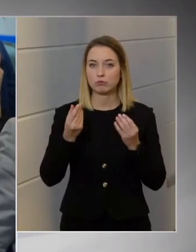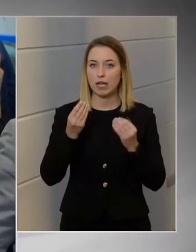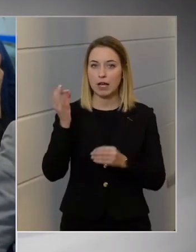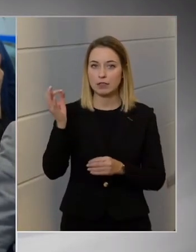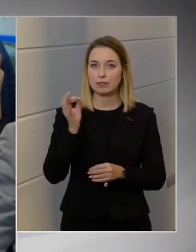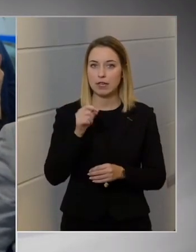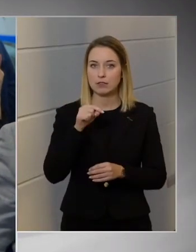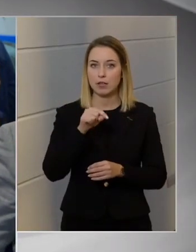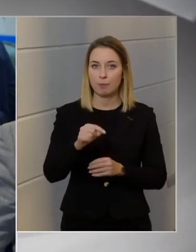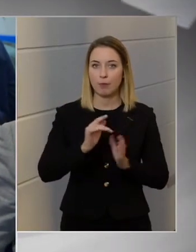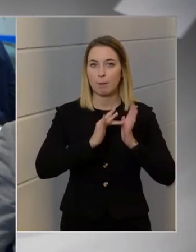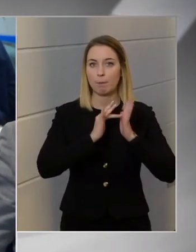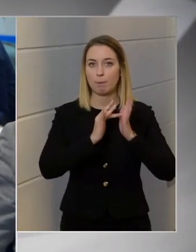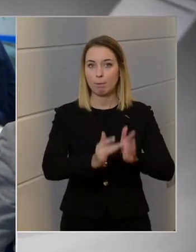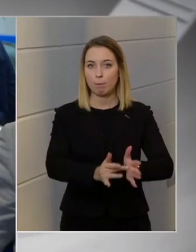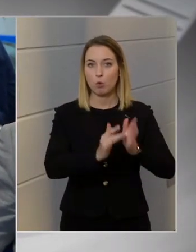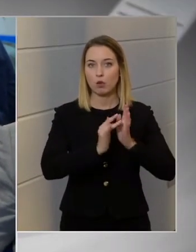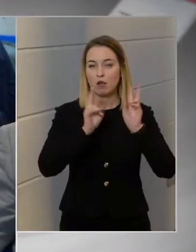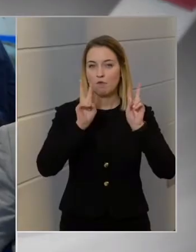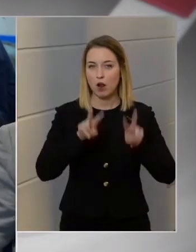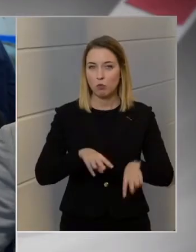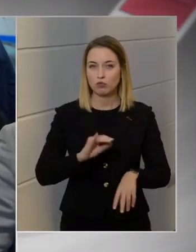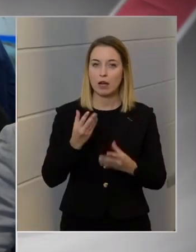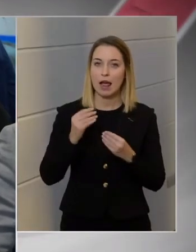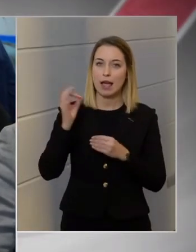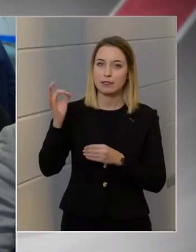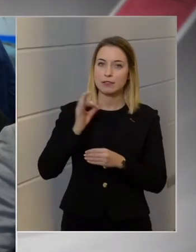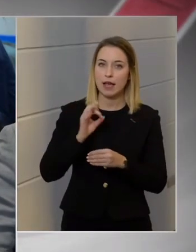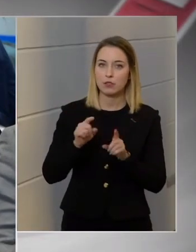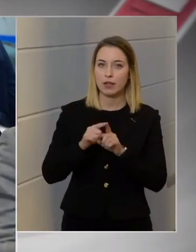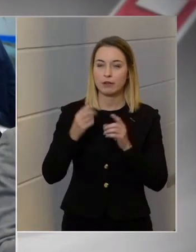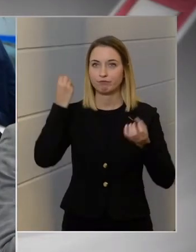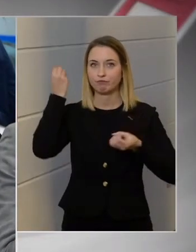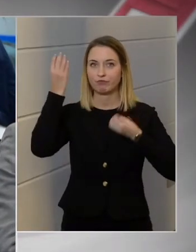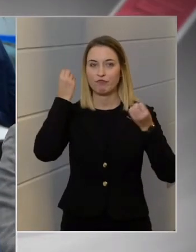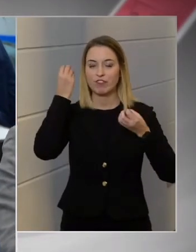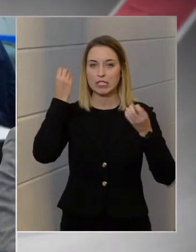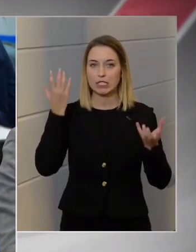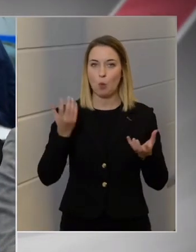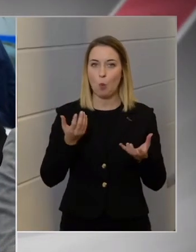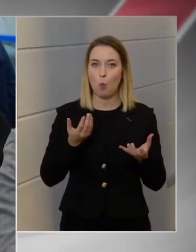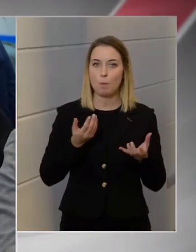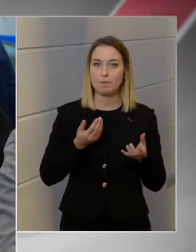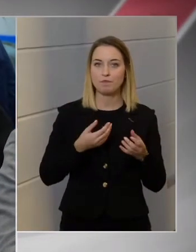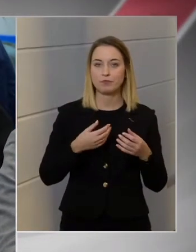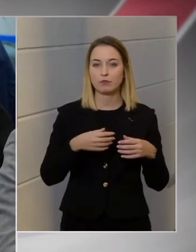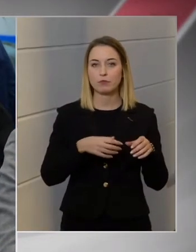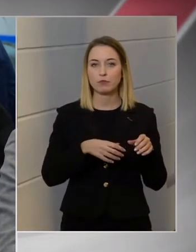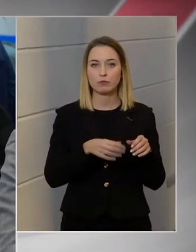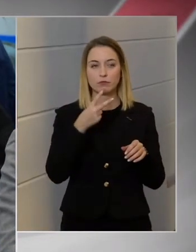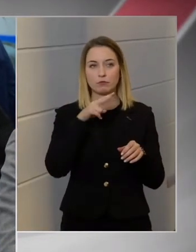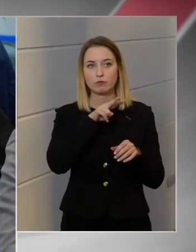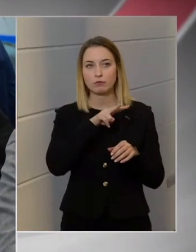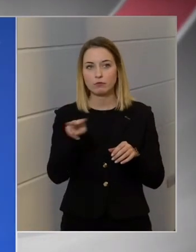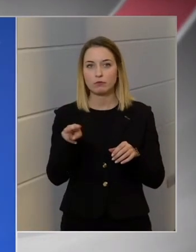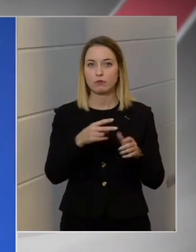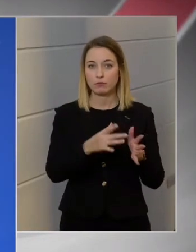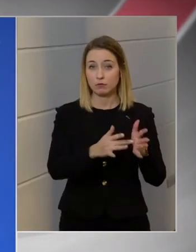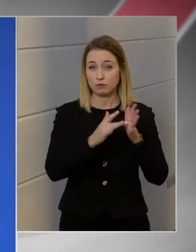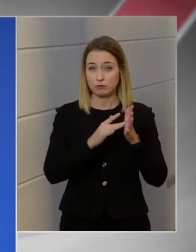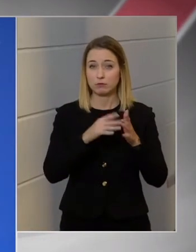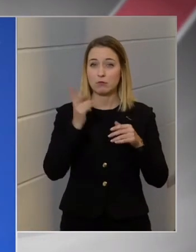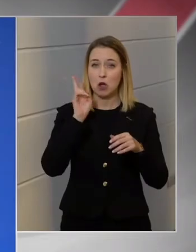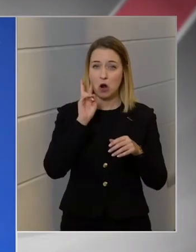százalékban ábrázolja a valóságot, és hány százalékban fikció a film, vagy hogy a jelenetek mennyire tükrözték az akkor történteket?